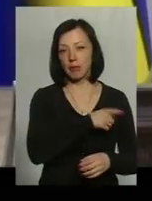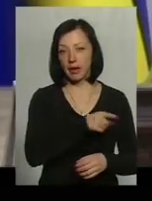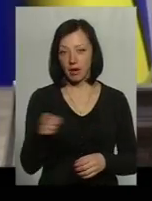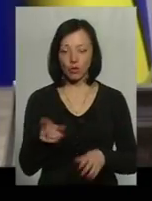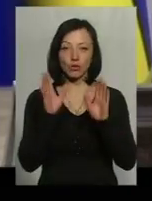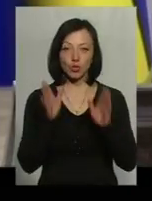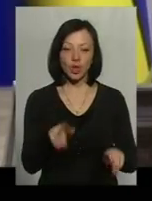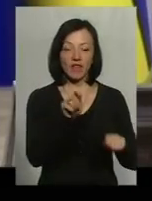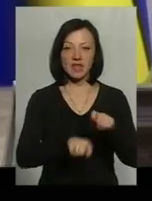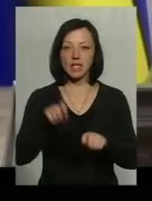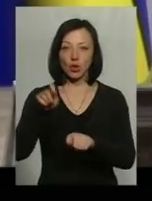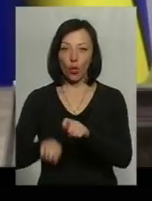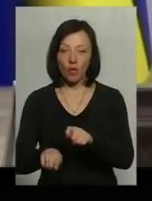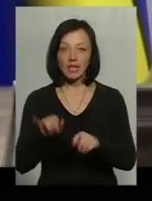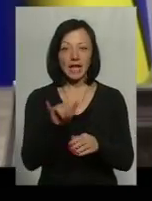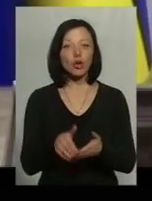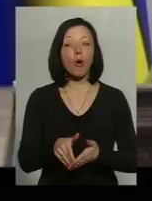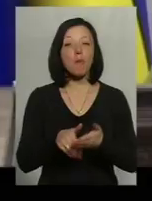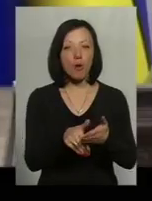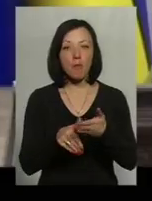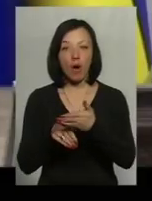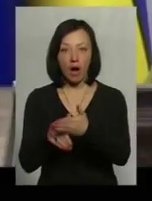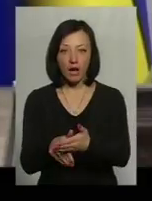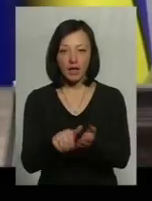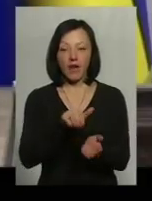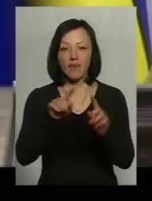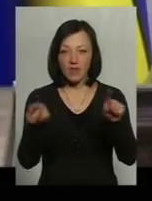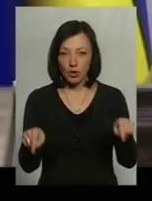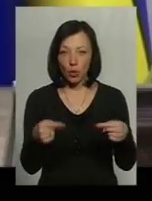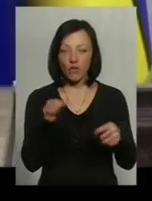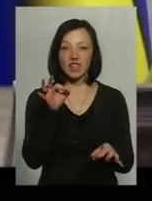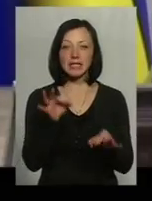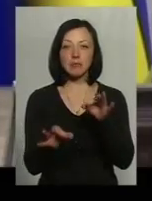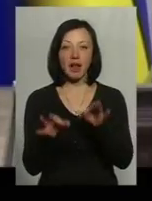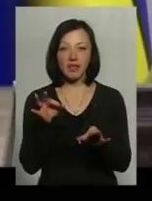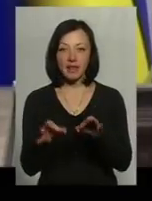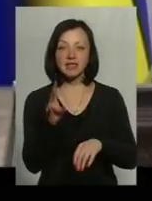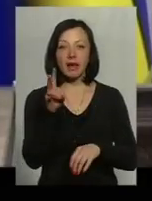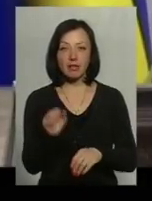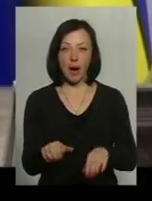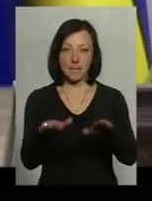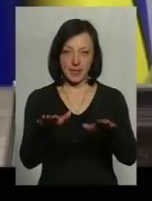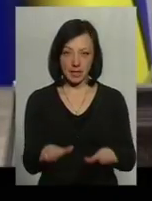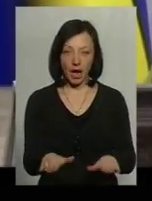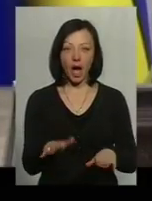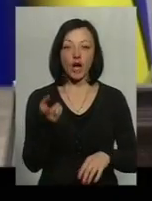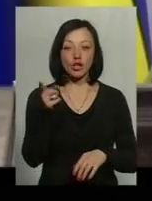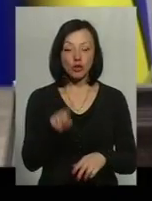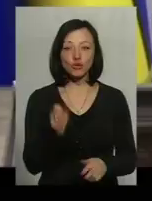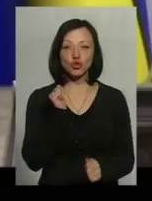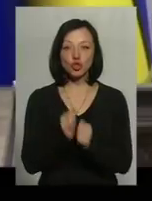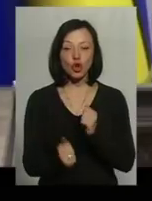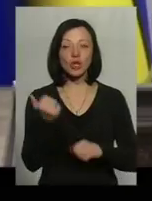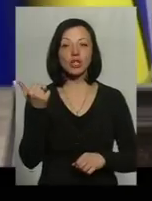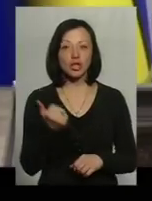будуть відслідковувати і допомагати відновлювати справедливість на місцях. Тому щотижнево